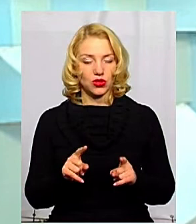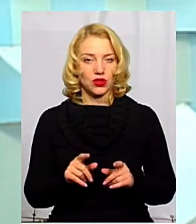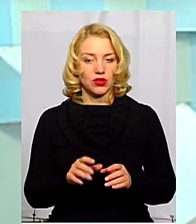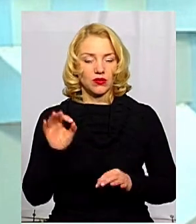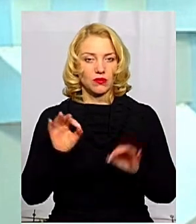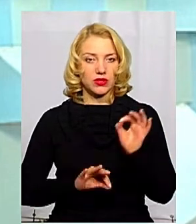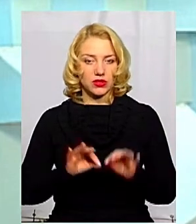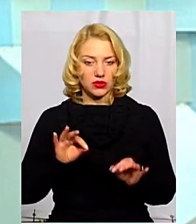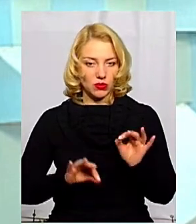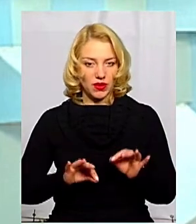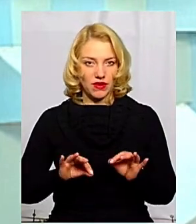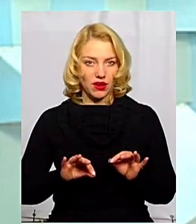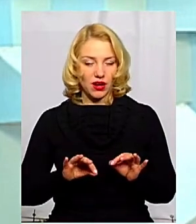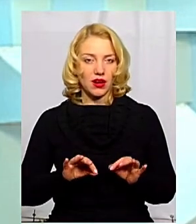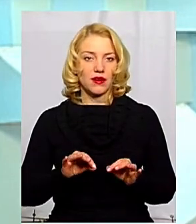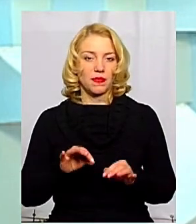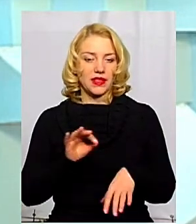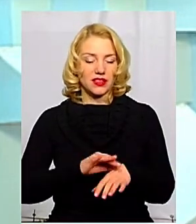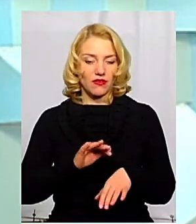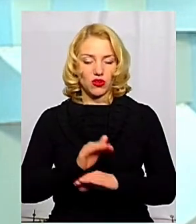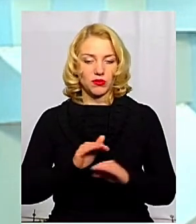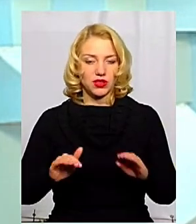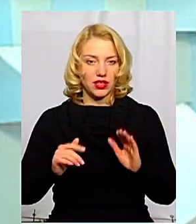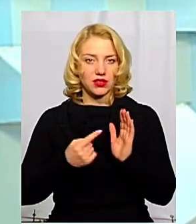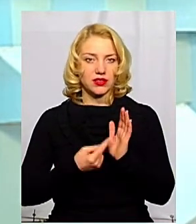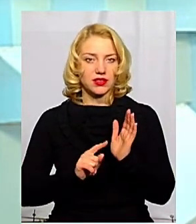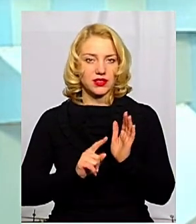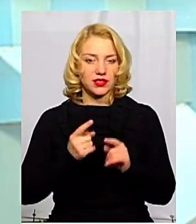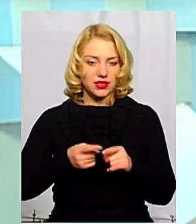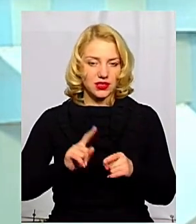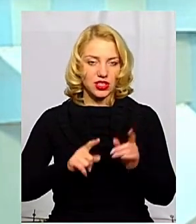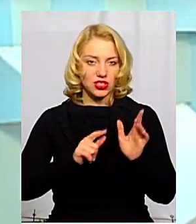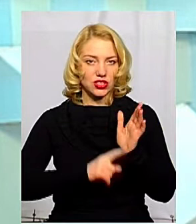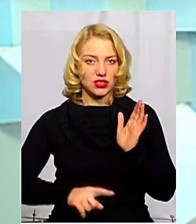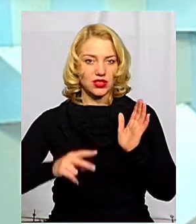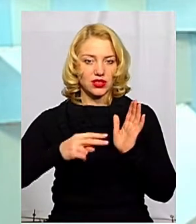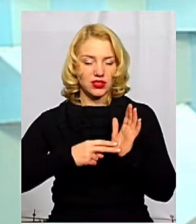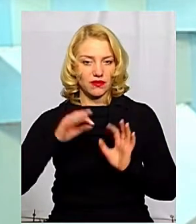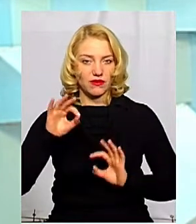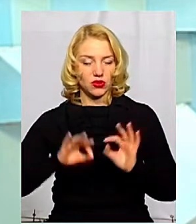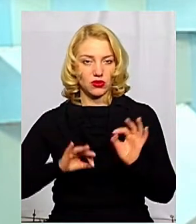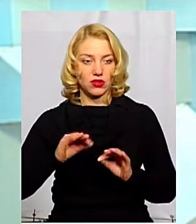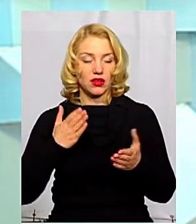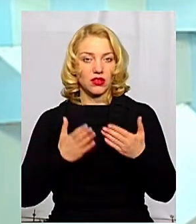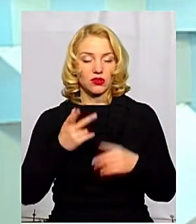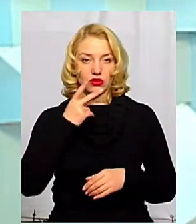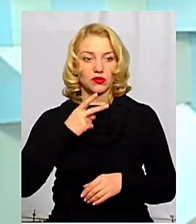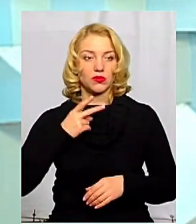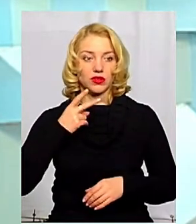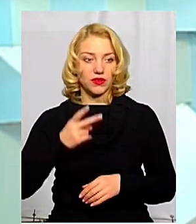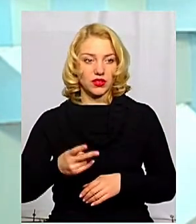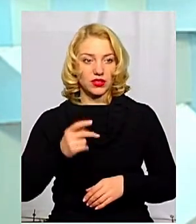дітей серед усіх захворілих складає 67%. В тому числі, якщо ми подивимося